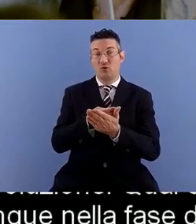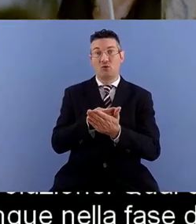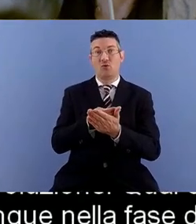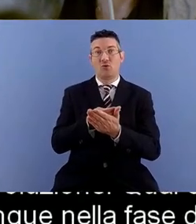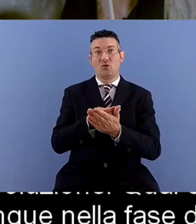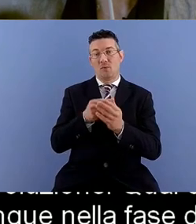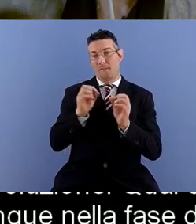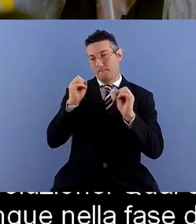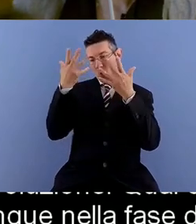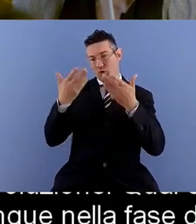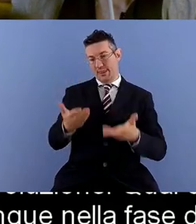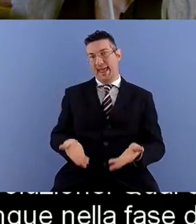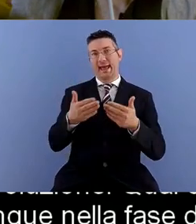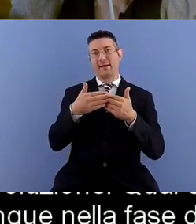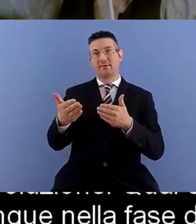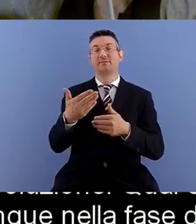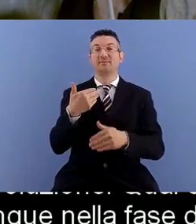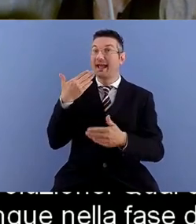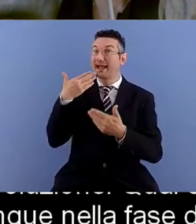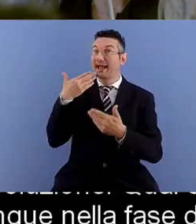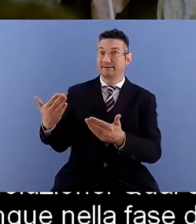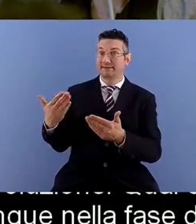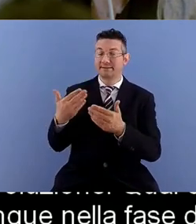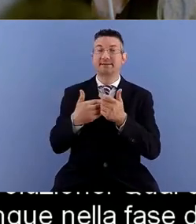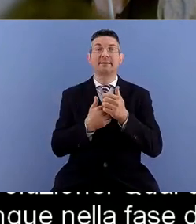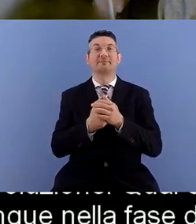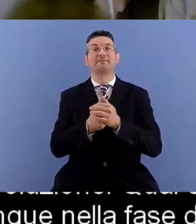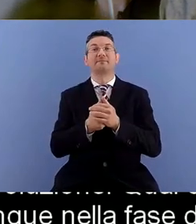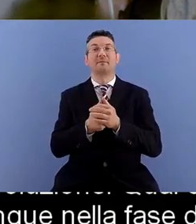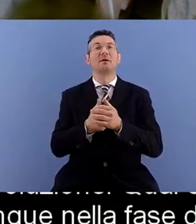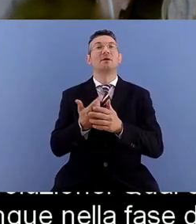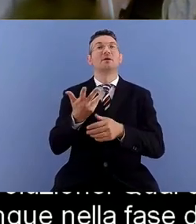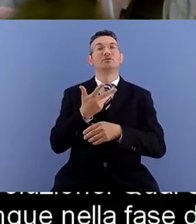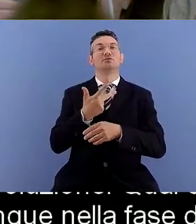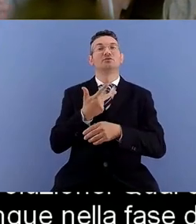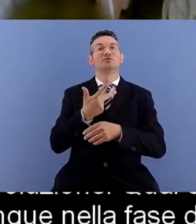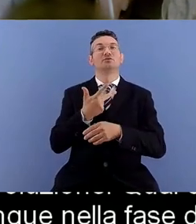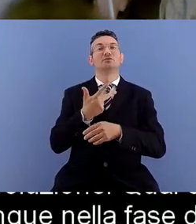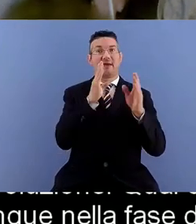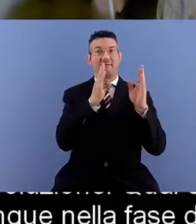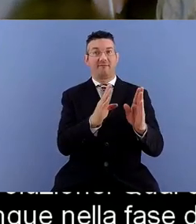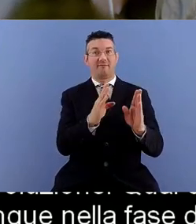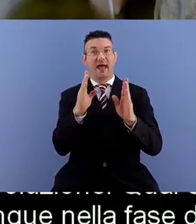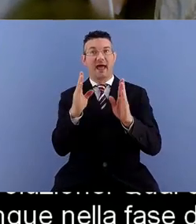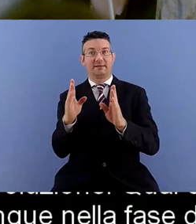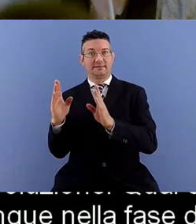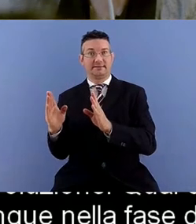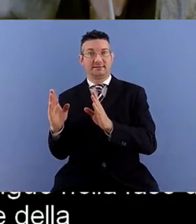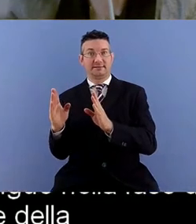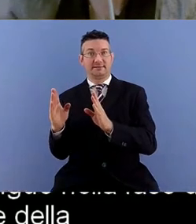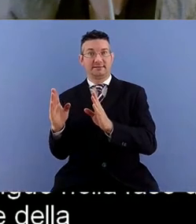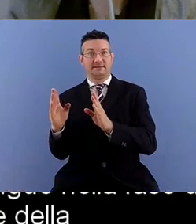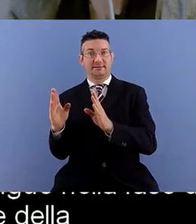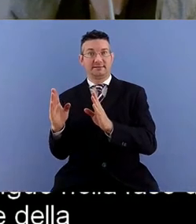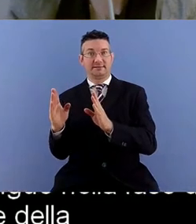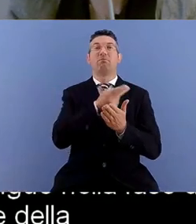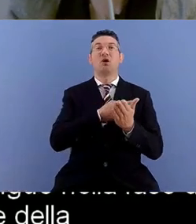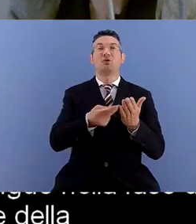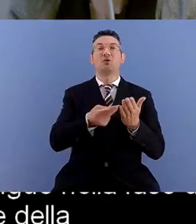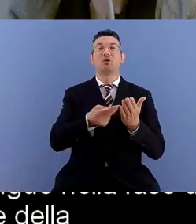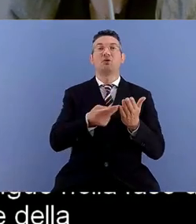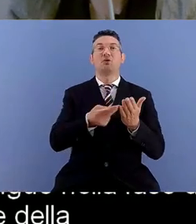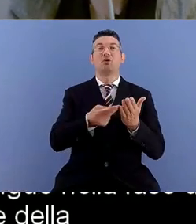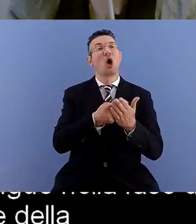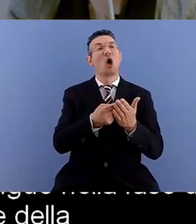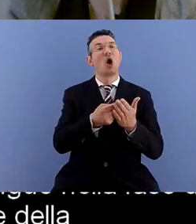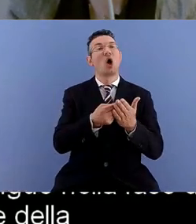grazie tre fasi quindi la fase della progettazione per un'utenza standard che è un'utenza